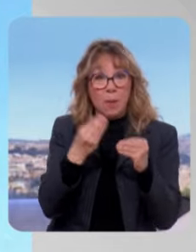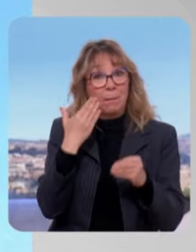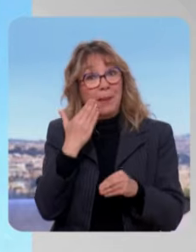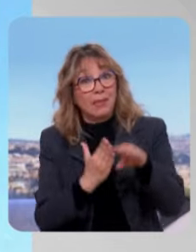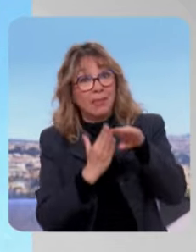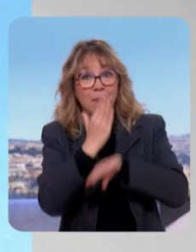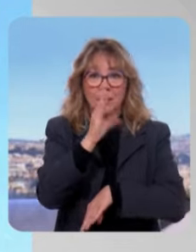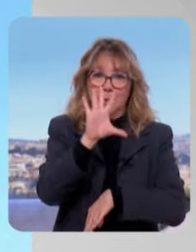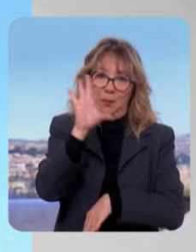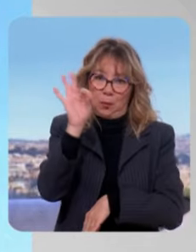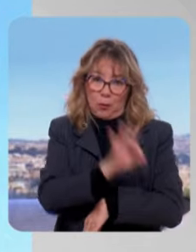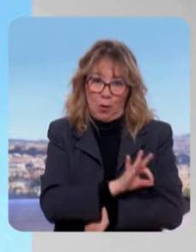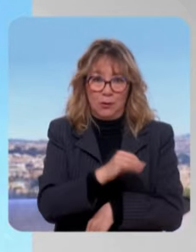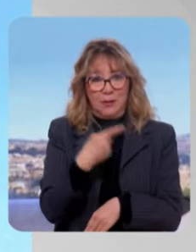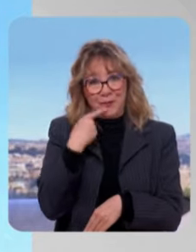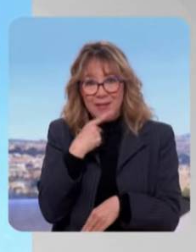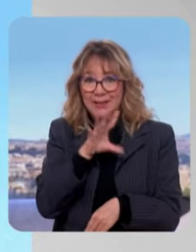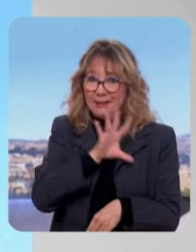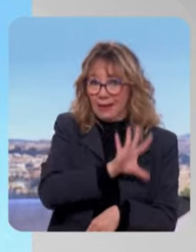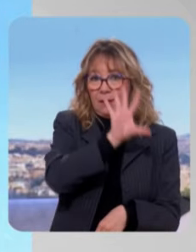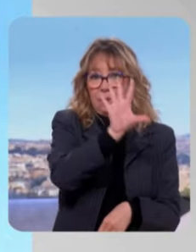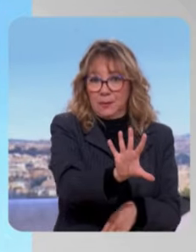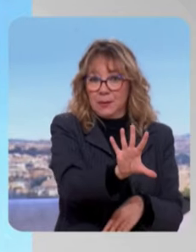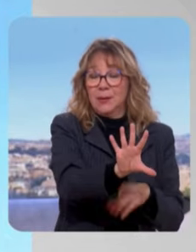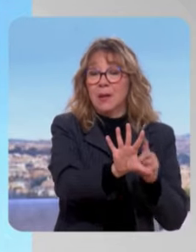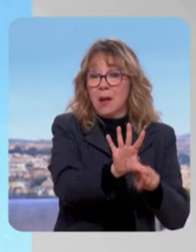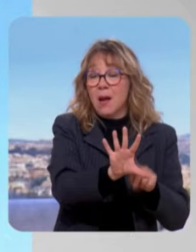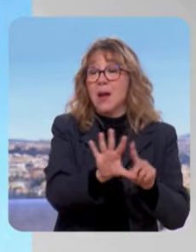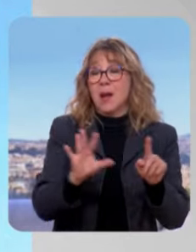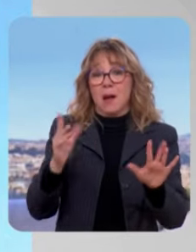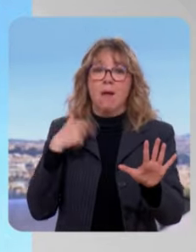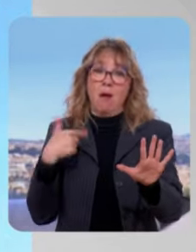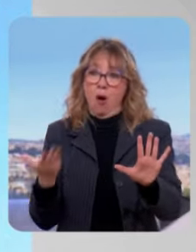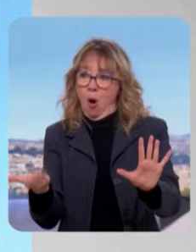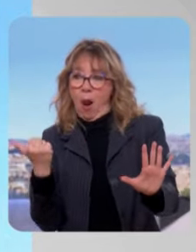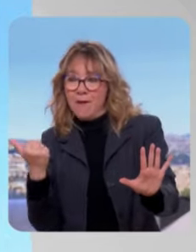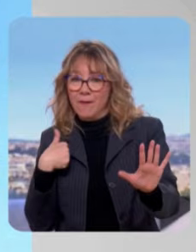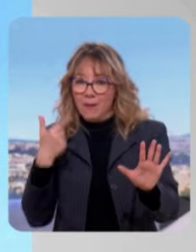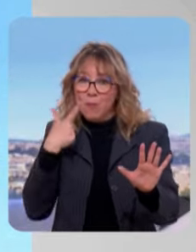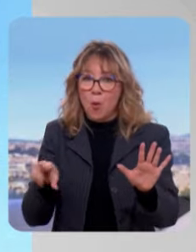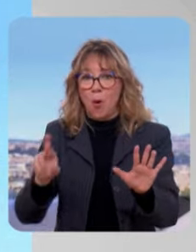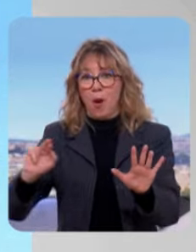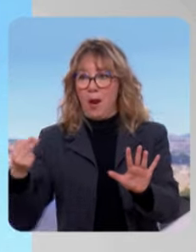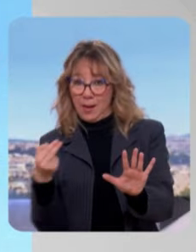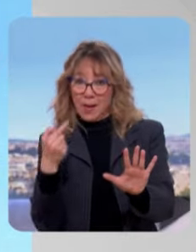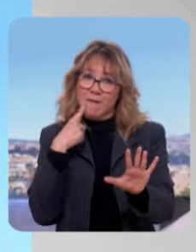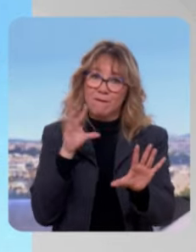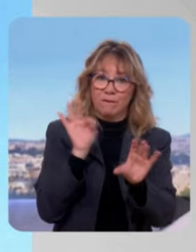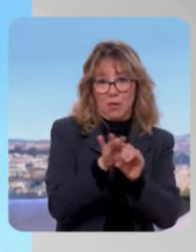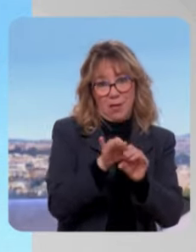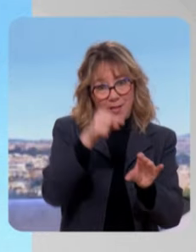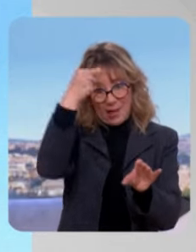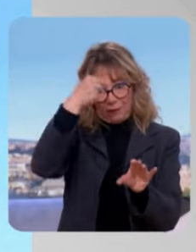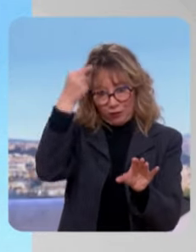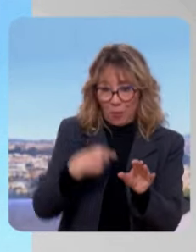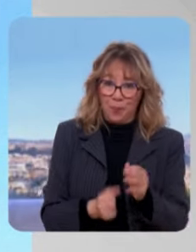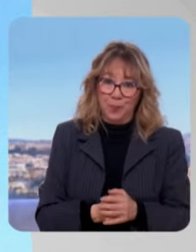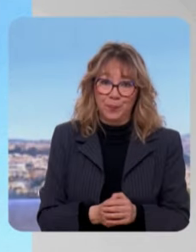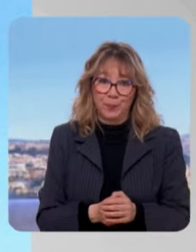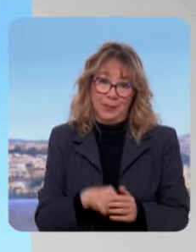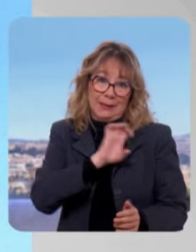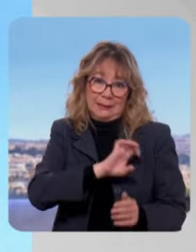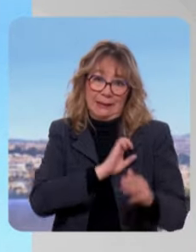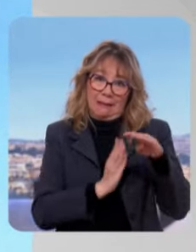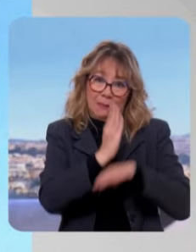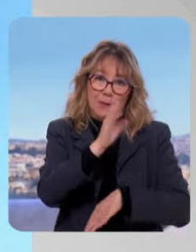5%, alors il y aura 5 élus de plus pour la gauche, 5 élus de moins pour la droite et pour l'extrême droite. Donc, soyons intelligents, votons intelligents, et permettons aux quatre listes de gauche de dépasser les